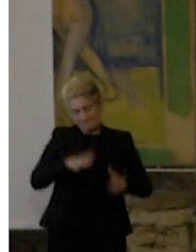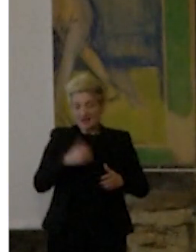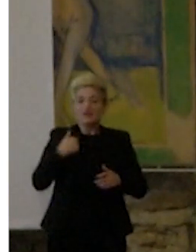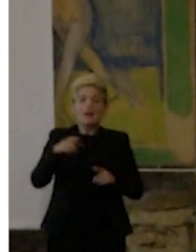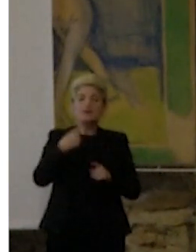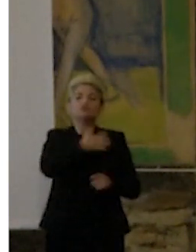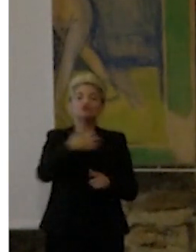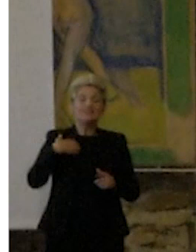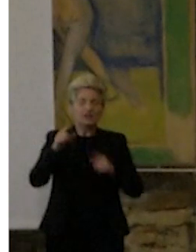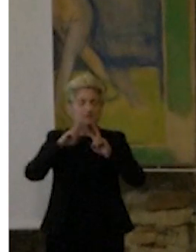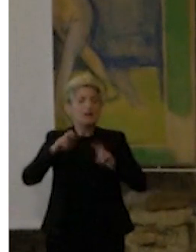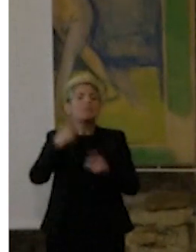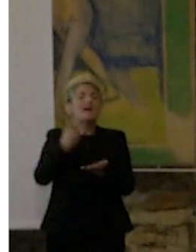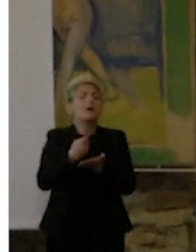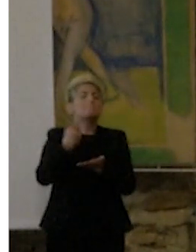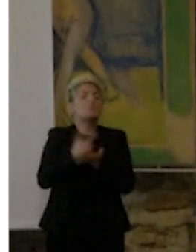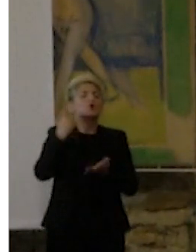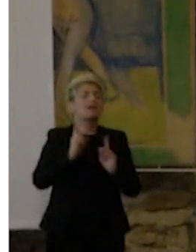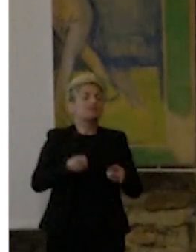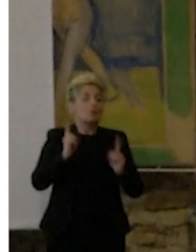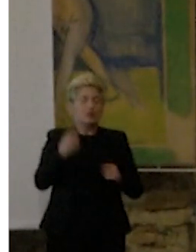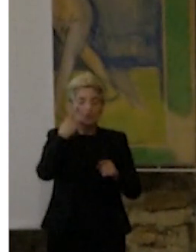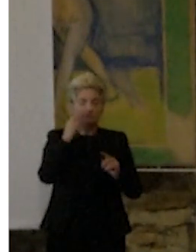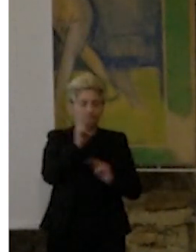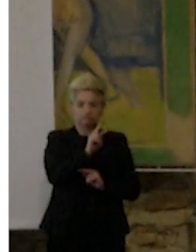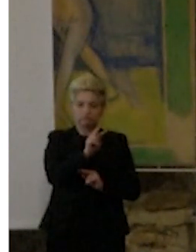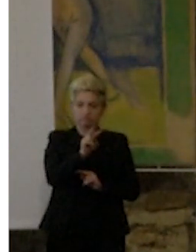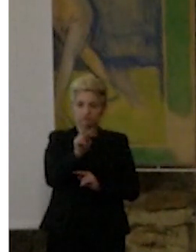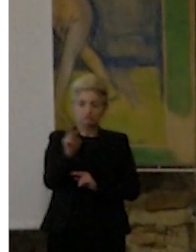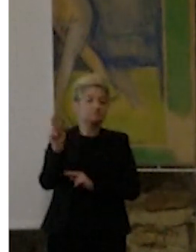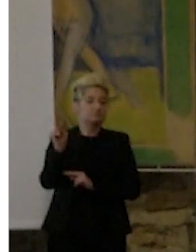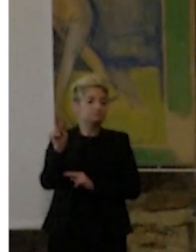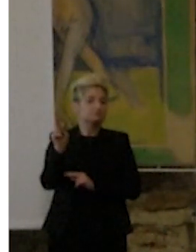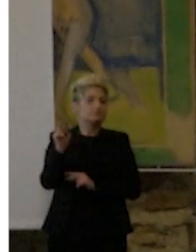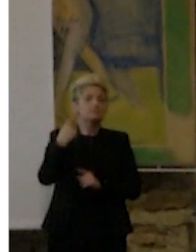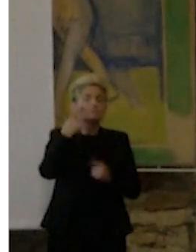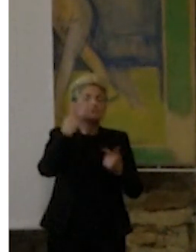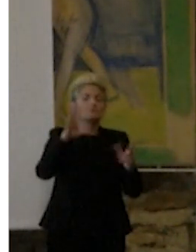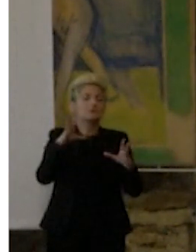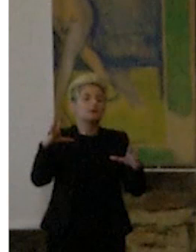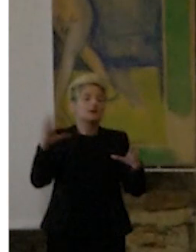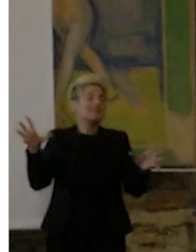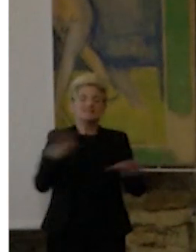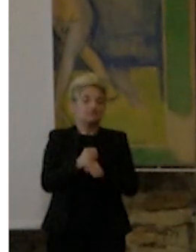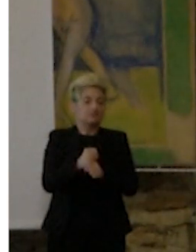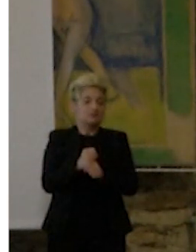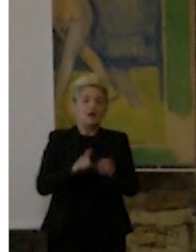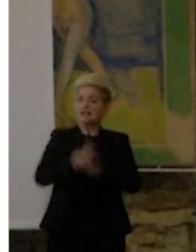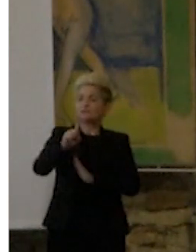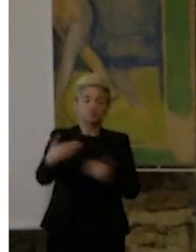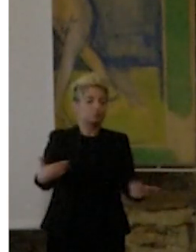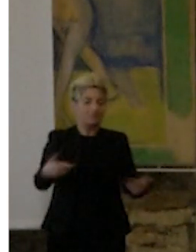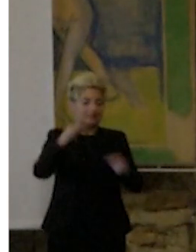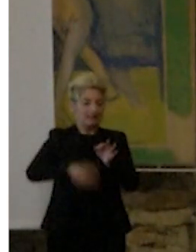scienziati pure. Ma la cosa fondamentale è che con lo sguardo sinteticamente arrivo quasi subito al risultato.